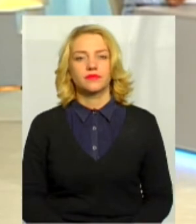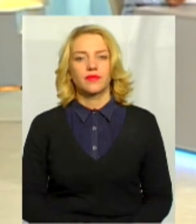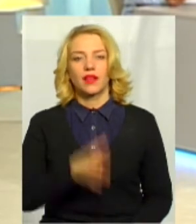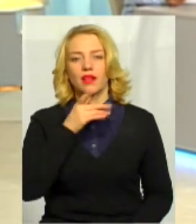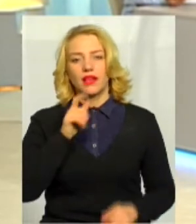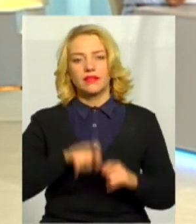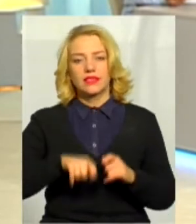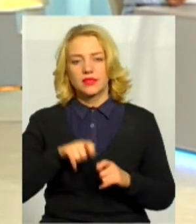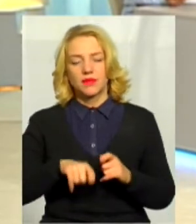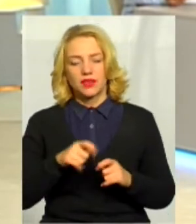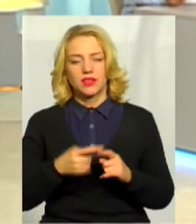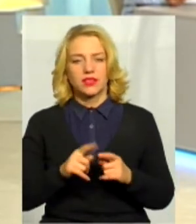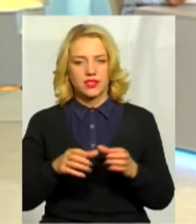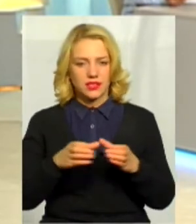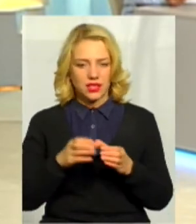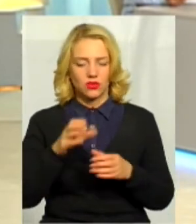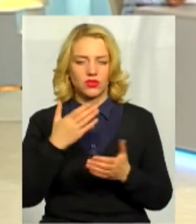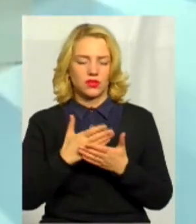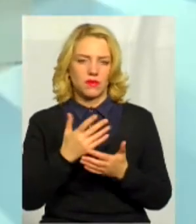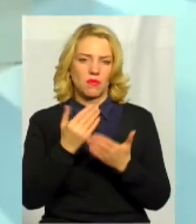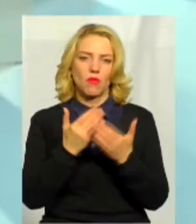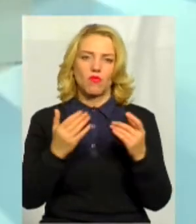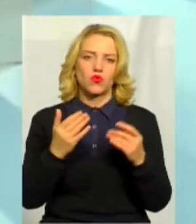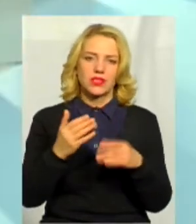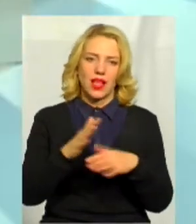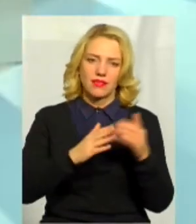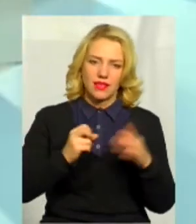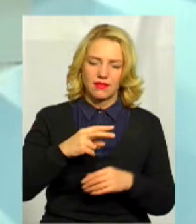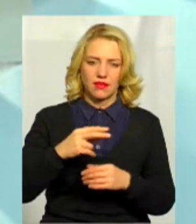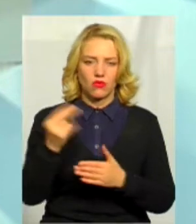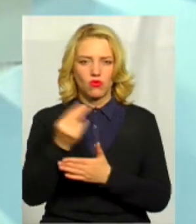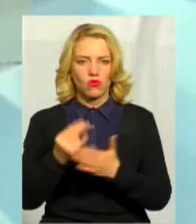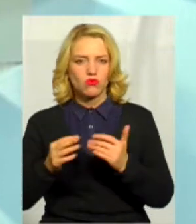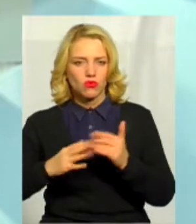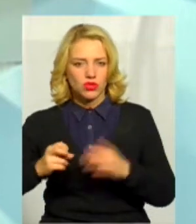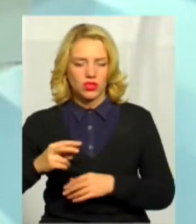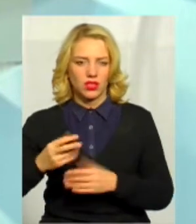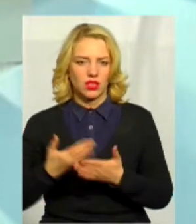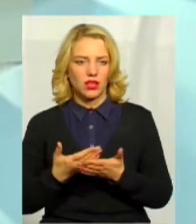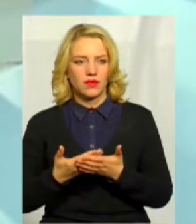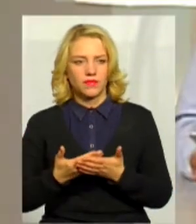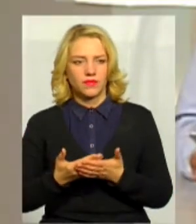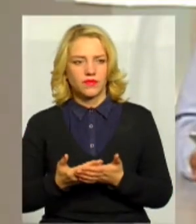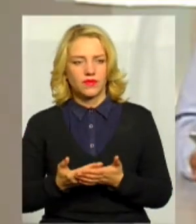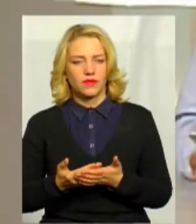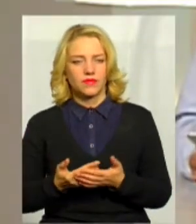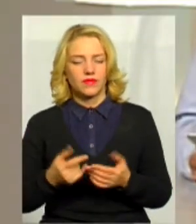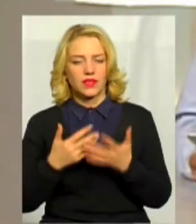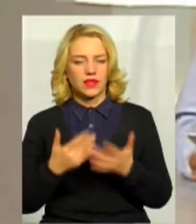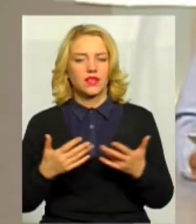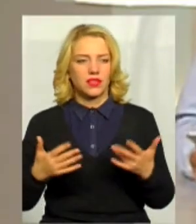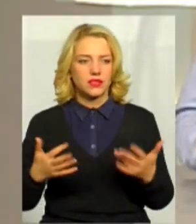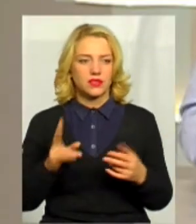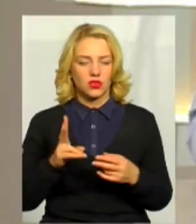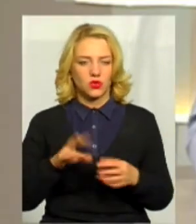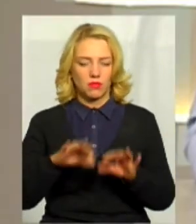Експертне середовище – це музейники, художники, різні